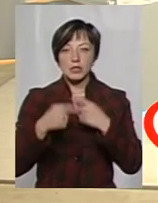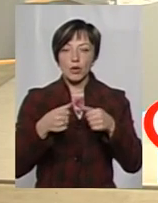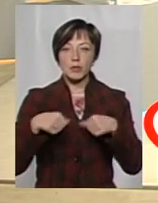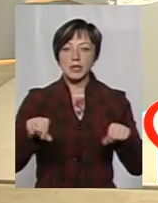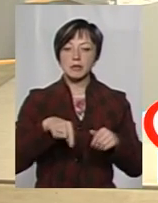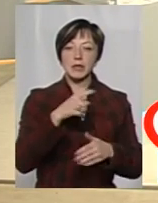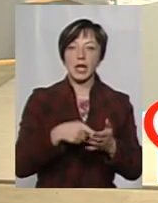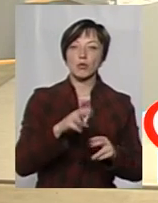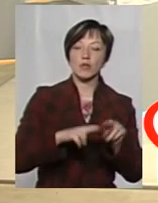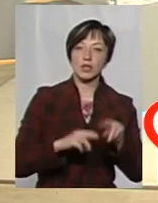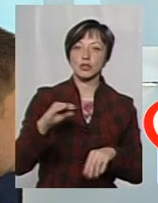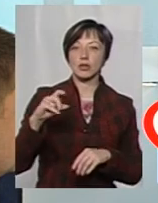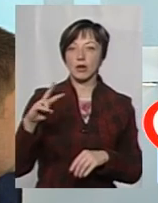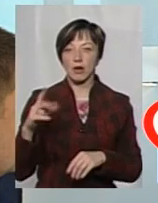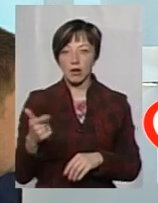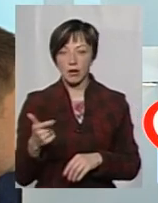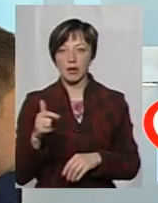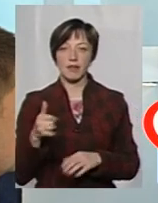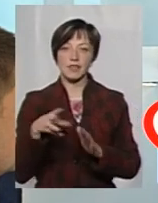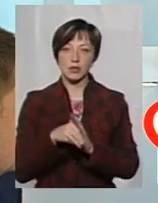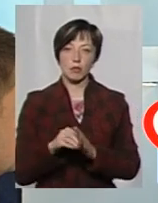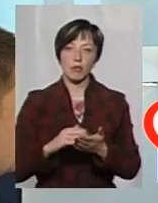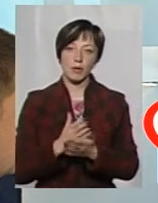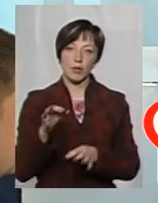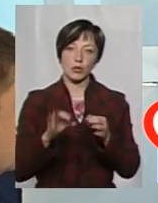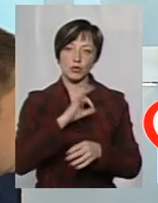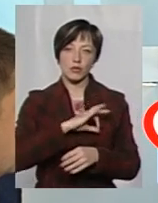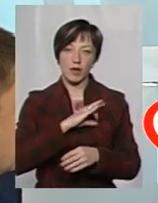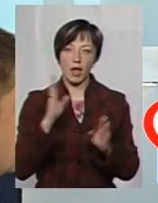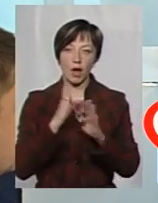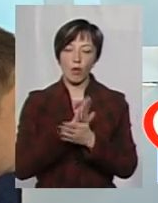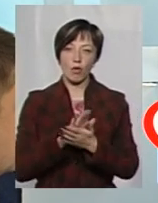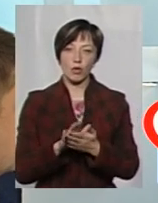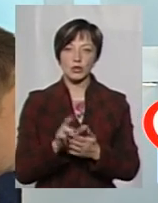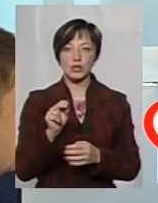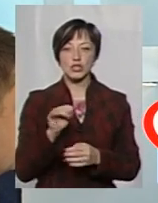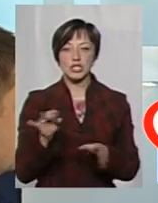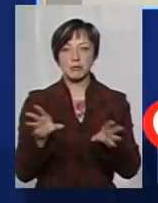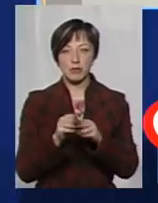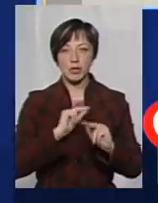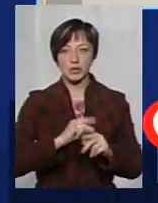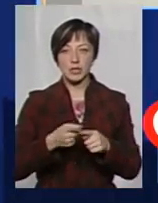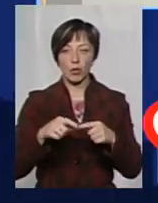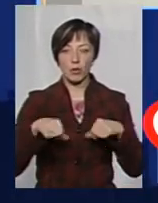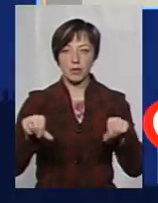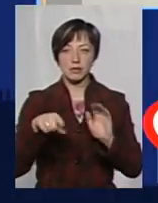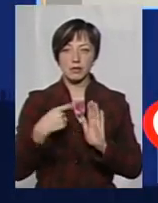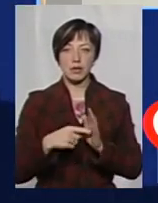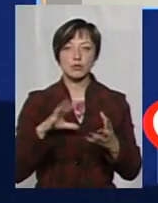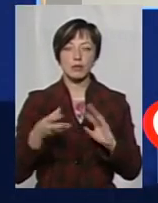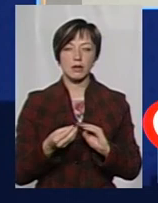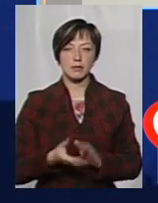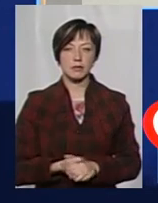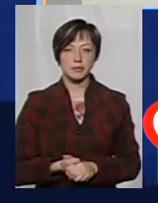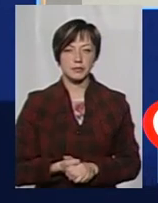будівництва, житлово-комунального господарства, інвестиційної політики, природокористування та екології. Чи співпрацюєте ви з цією комісією і який результат